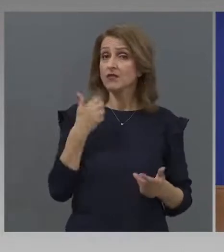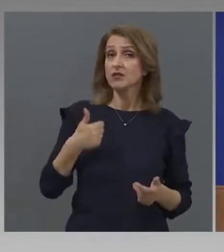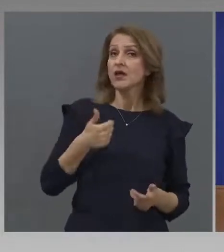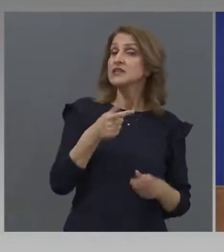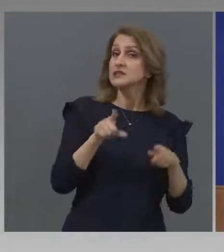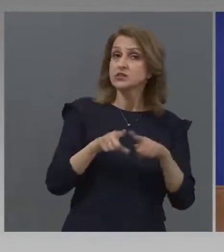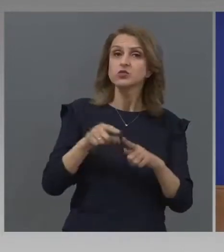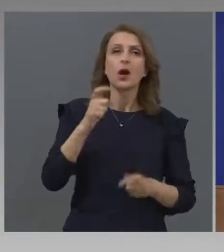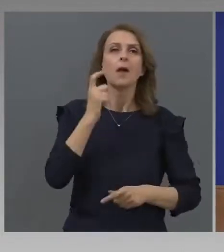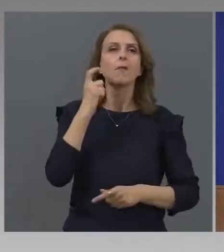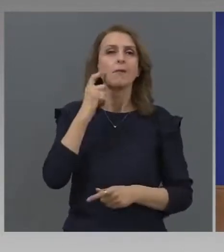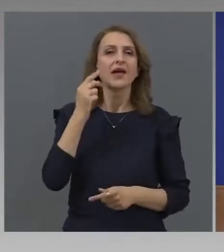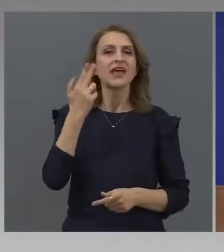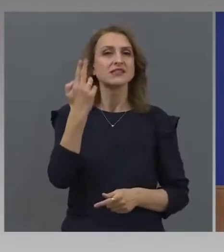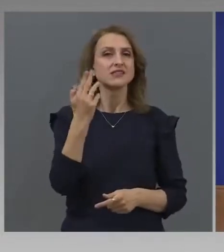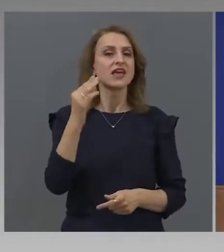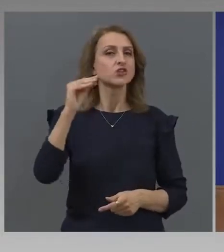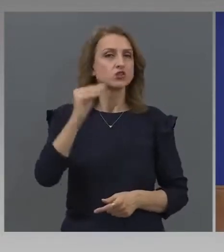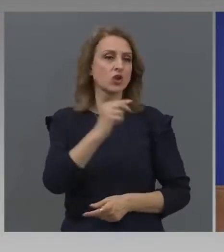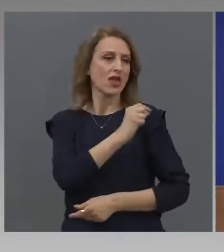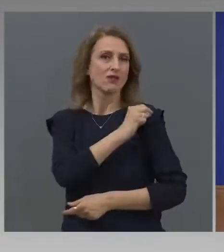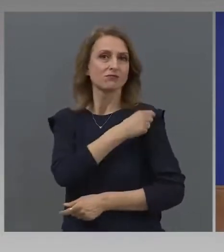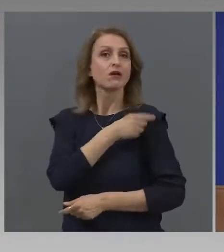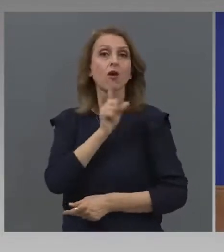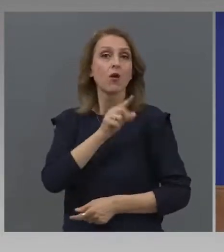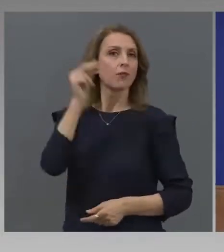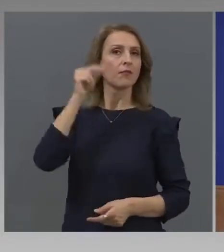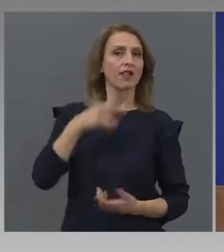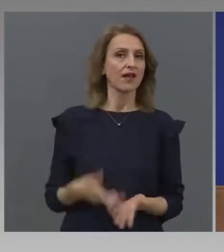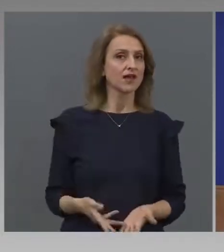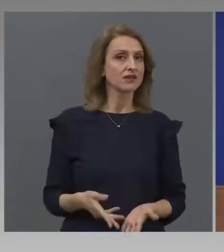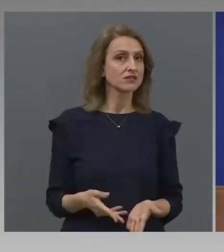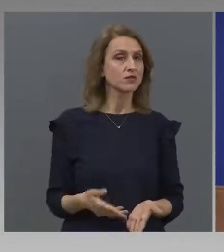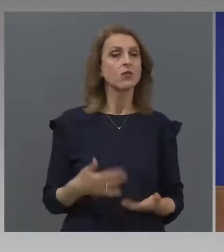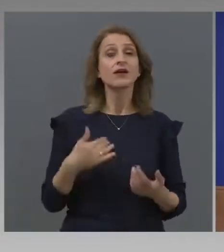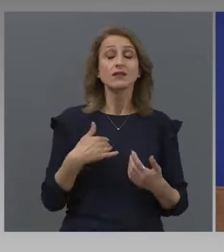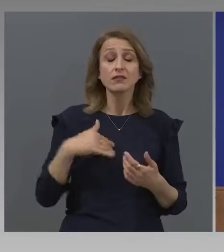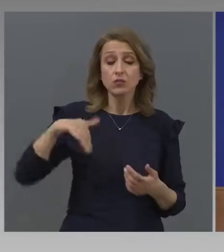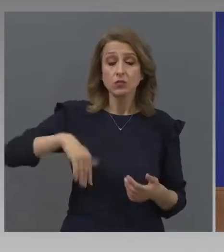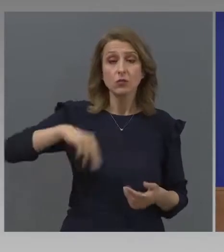БЦЖ-то е български. Имаме прекрасни учени, които в момента това правят.